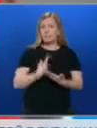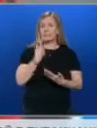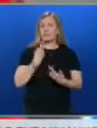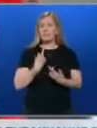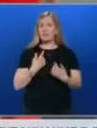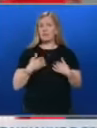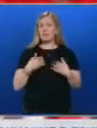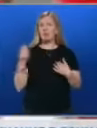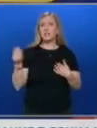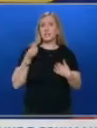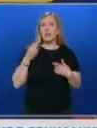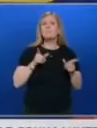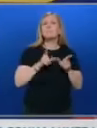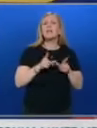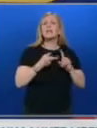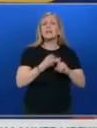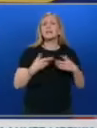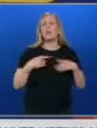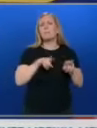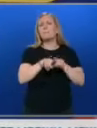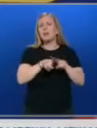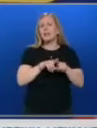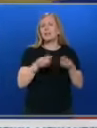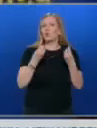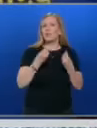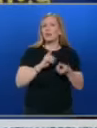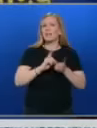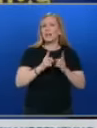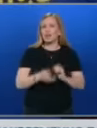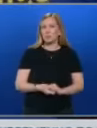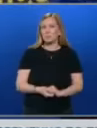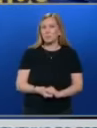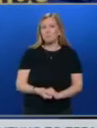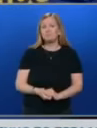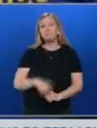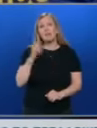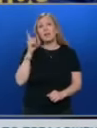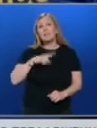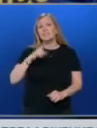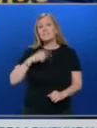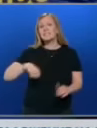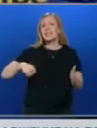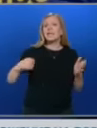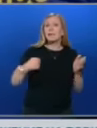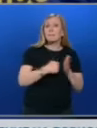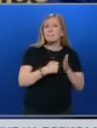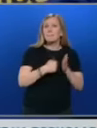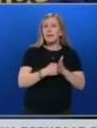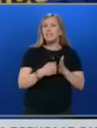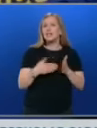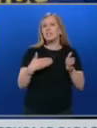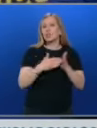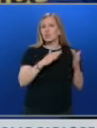мой сънародник. Младен Крастайч ми е голям приятел и добър треньор. Всеки матч срещу съседия Дерби, но нашата основна